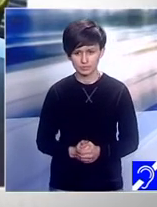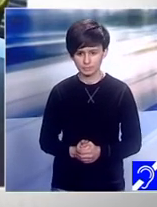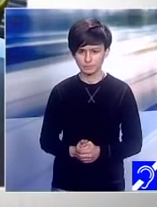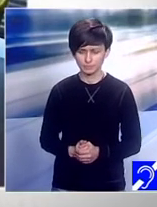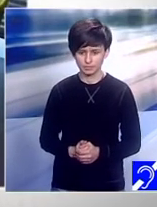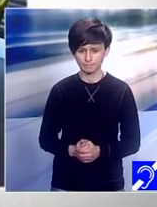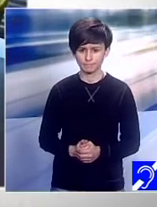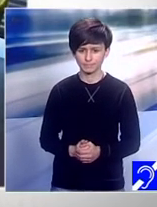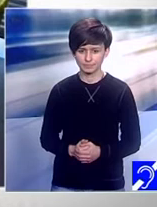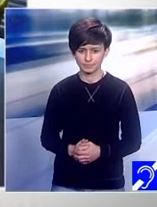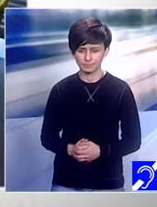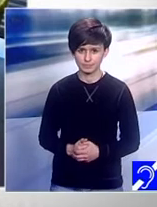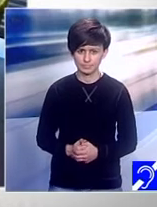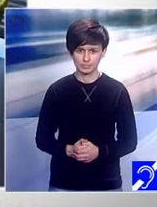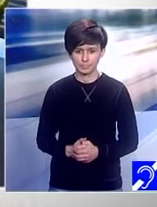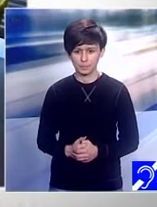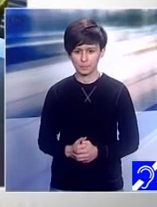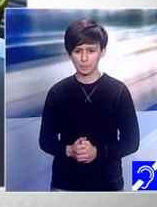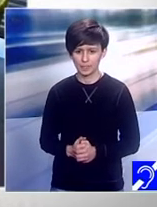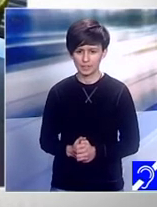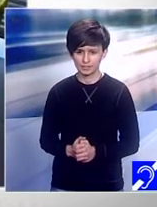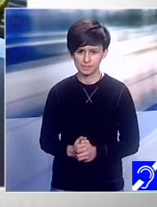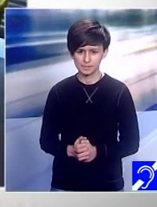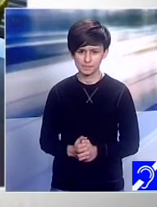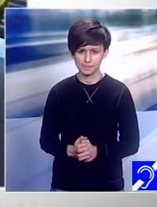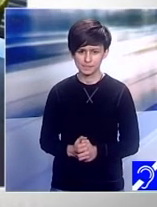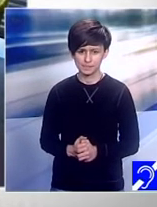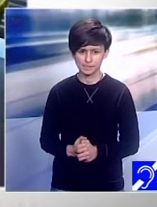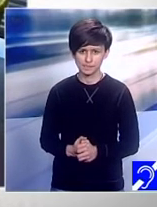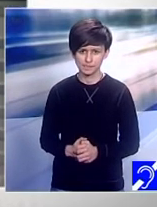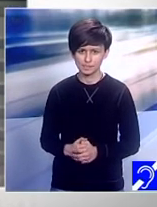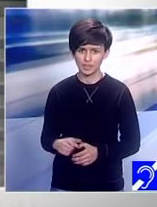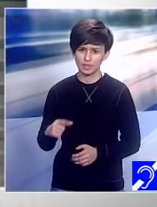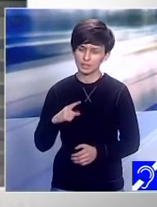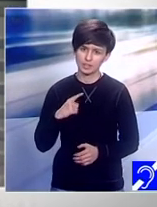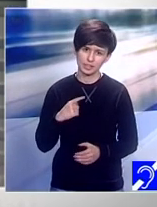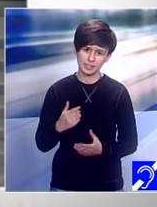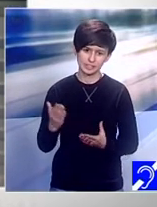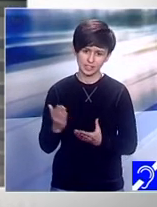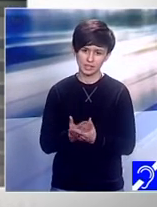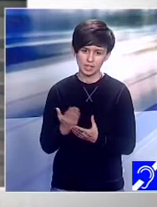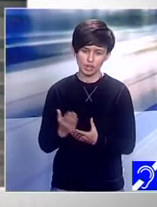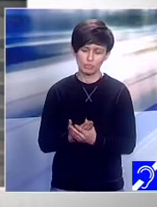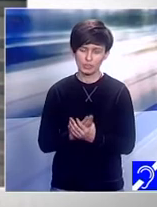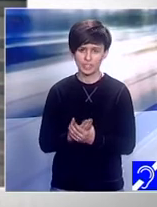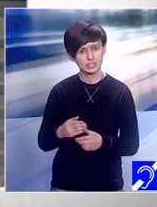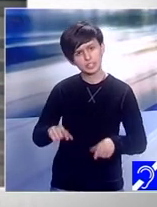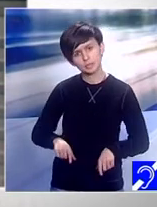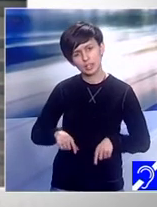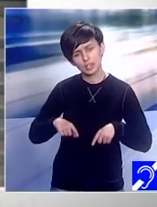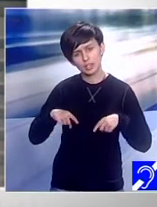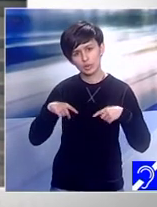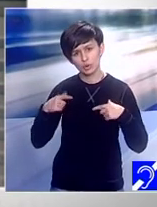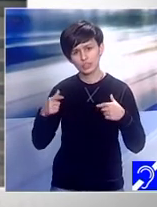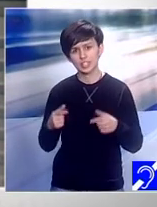e calm mai povestești ceva Daniel e o poveste o poveste despre o viață repet, o